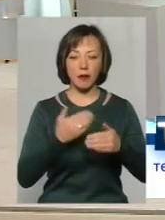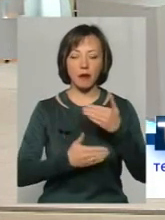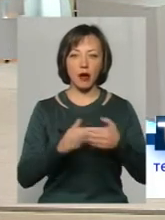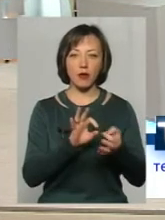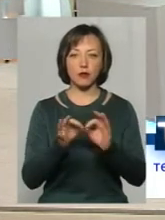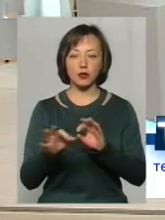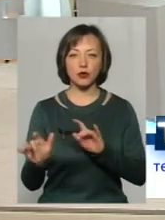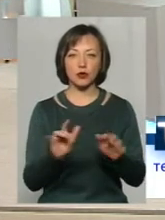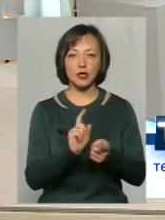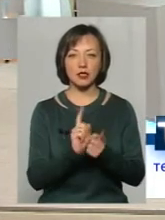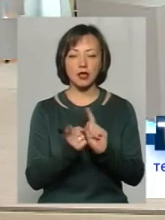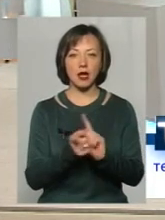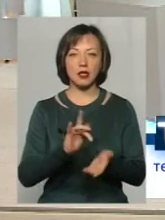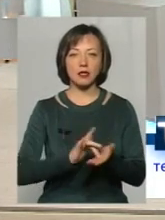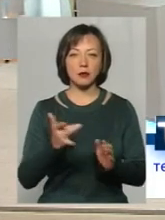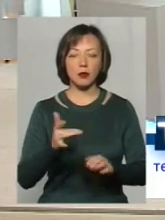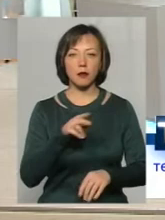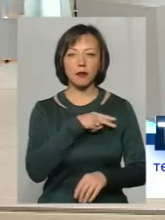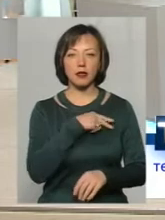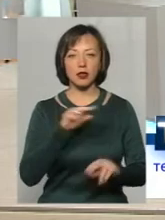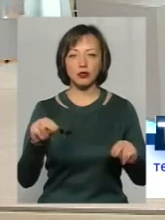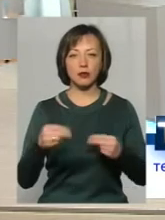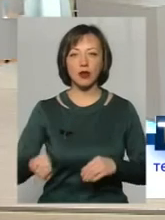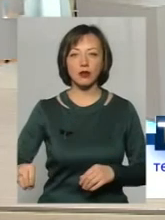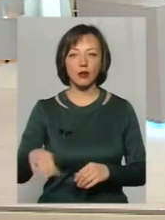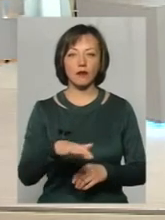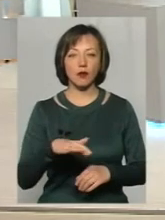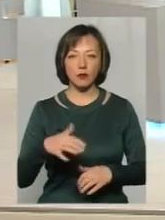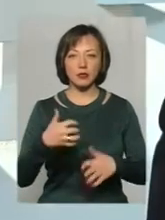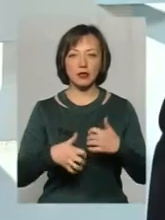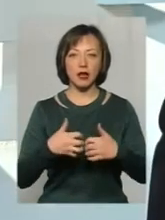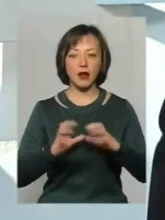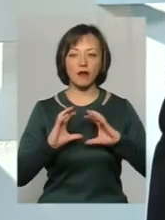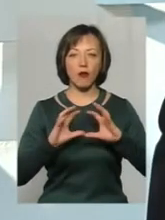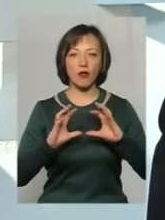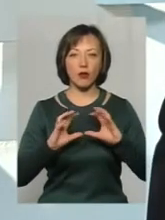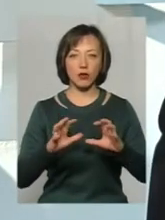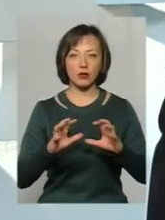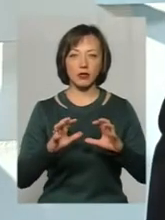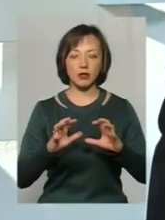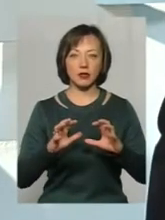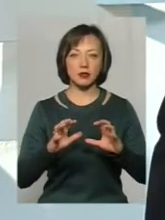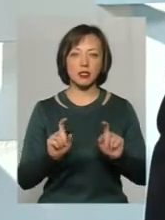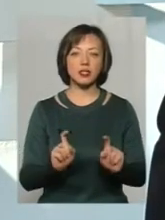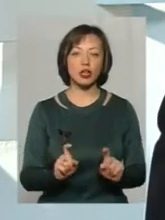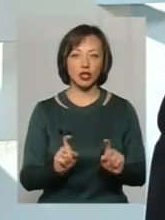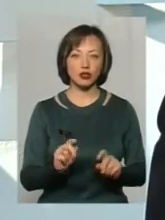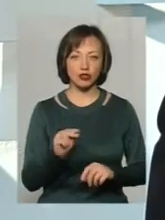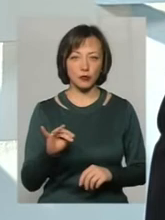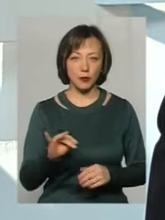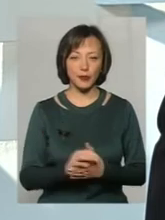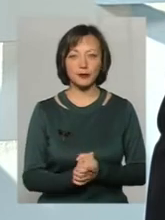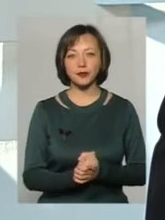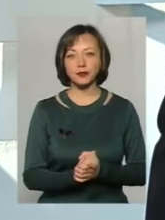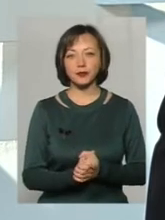стала срібною призеркою чемпіонату Європи серед волейболістів, волейбол сидячи. Ну